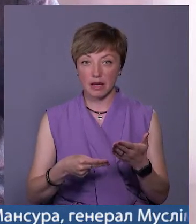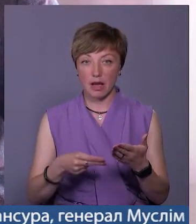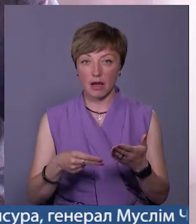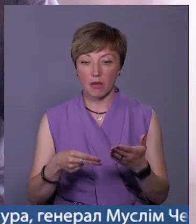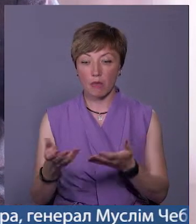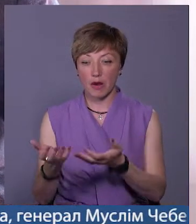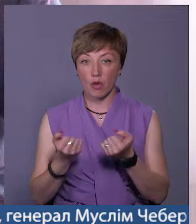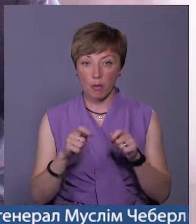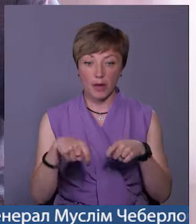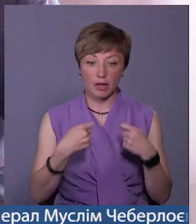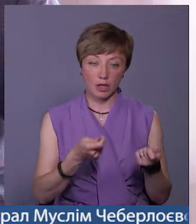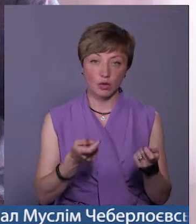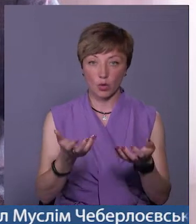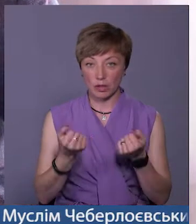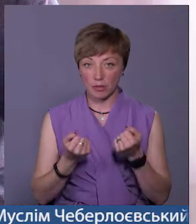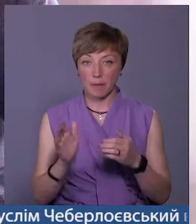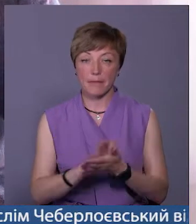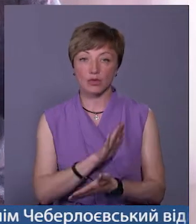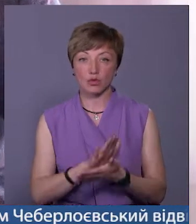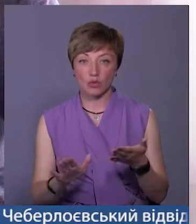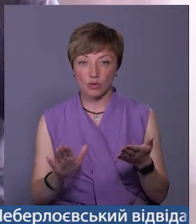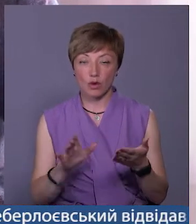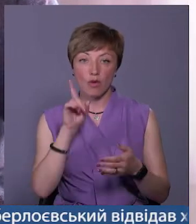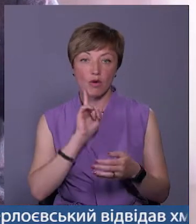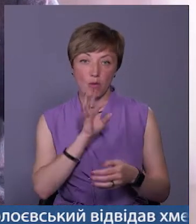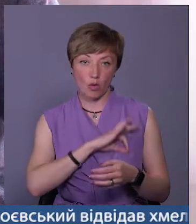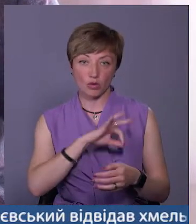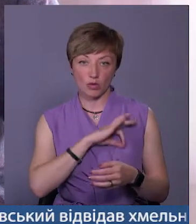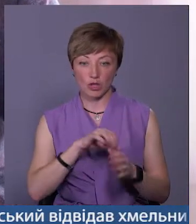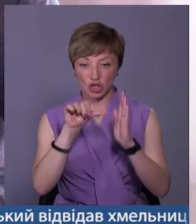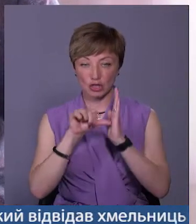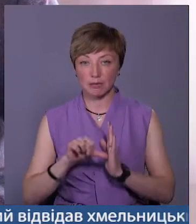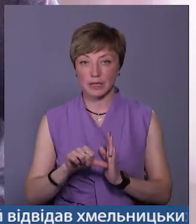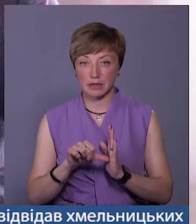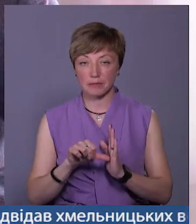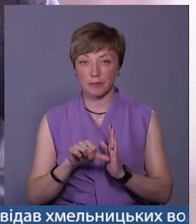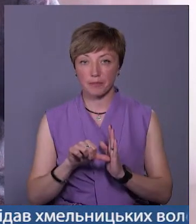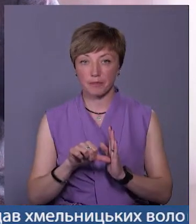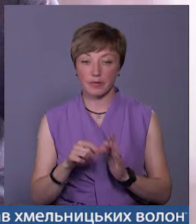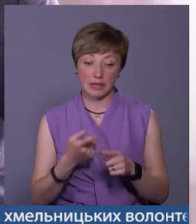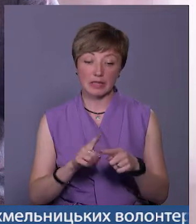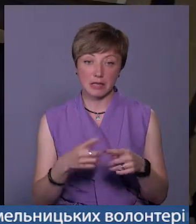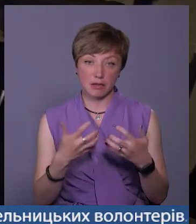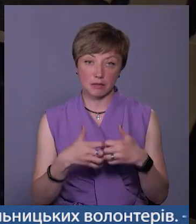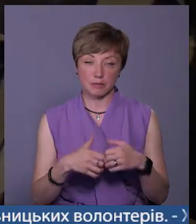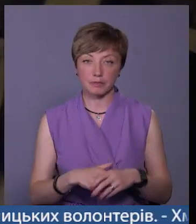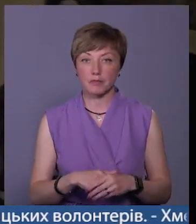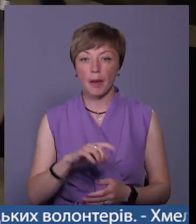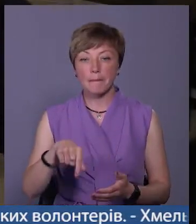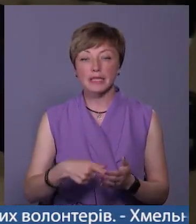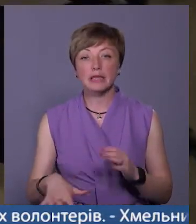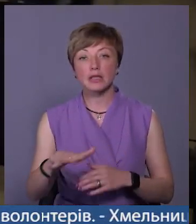акт про прийому передачі і отримати безкоштовно вкористування на 6 місяців засоб реабілітації. Міський